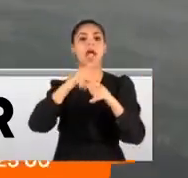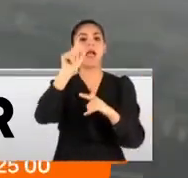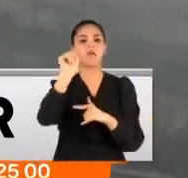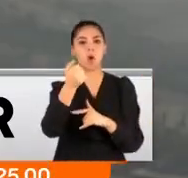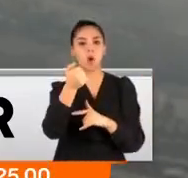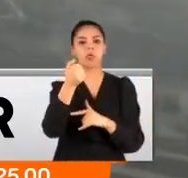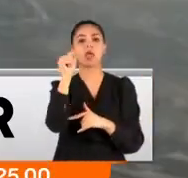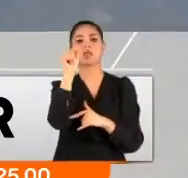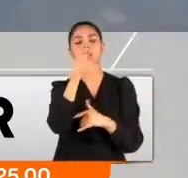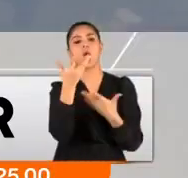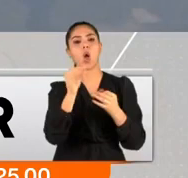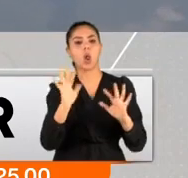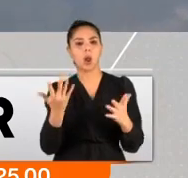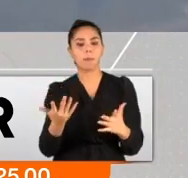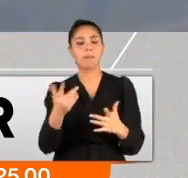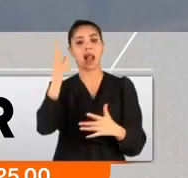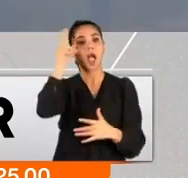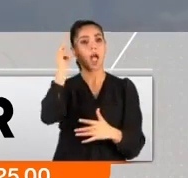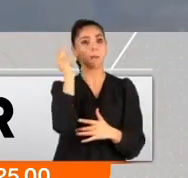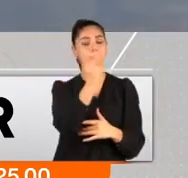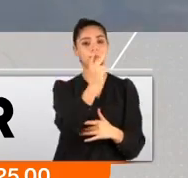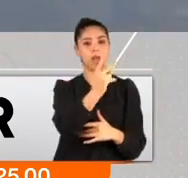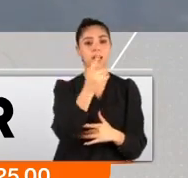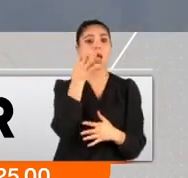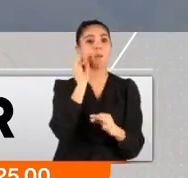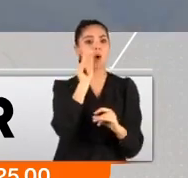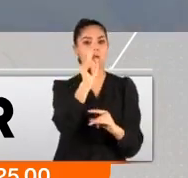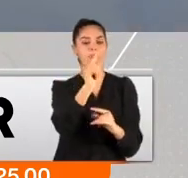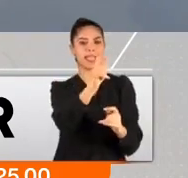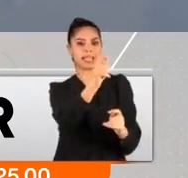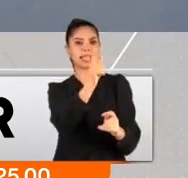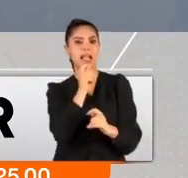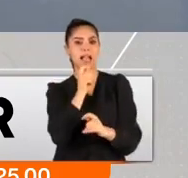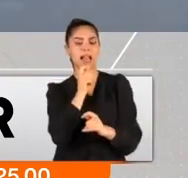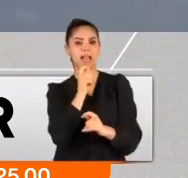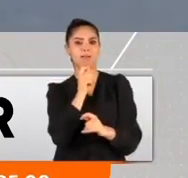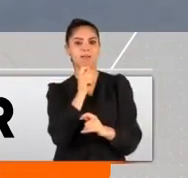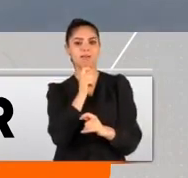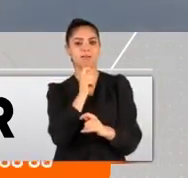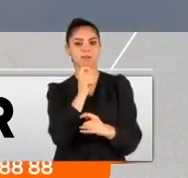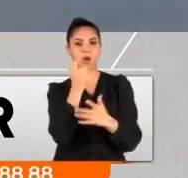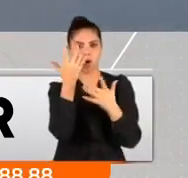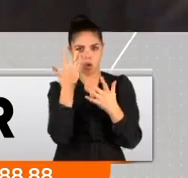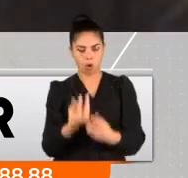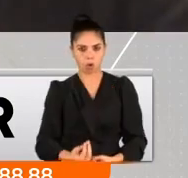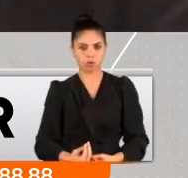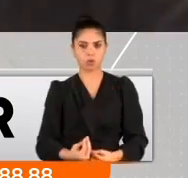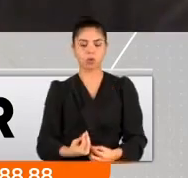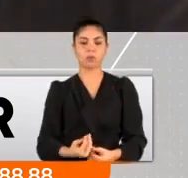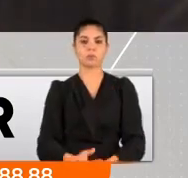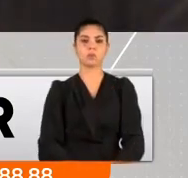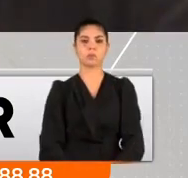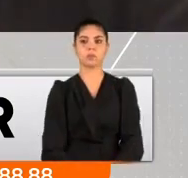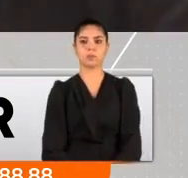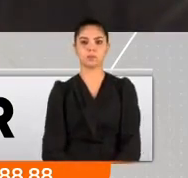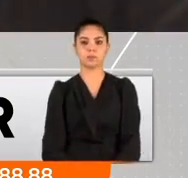o alternatiflerden biri. Amerika'nın böyle bir teklifi söz konusu oldu. Sayın Erdoğan da